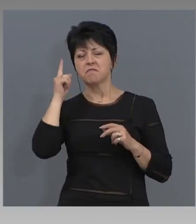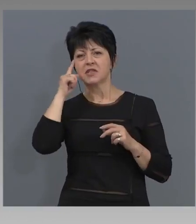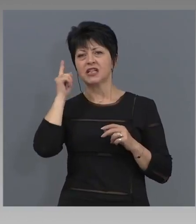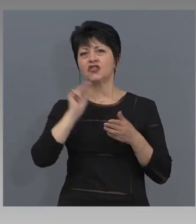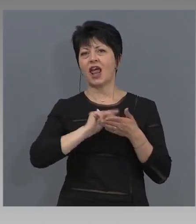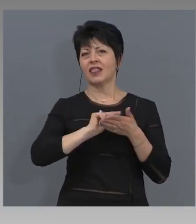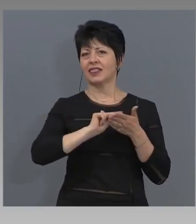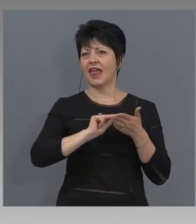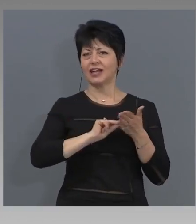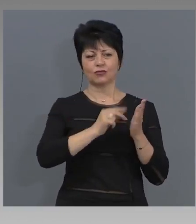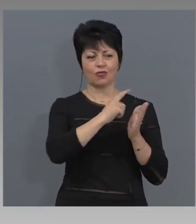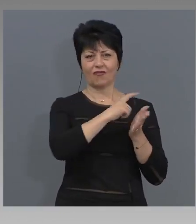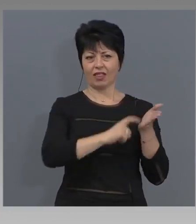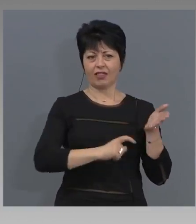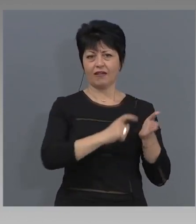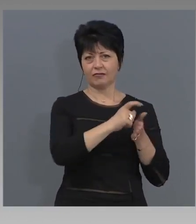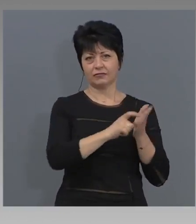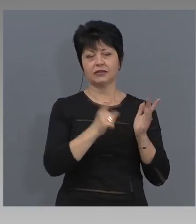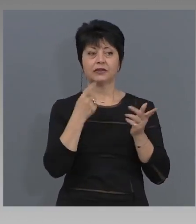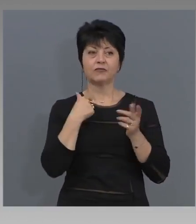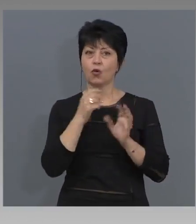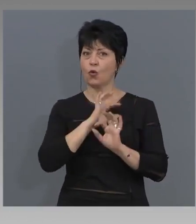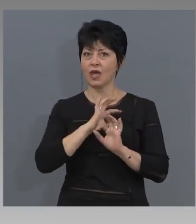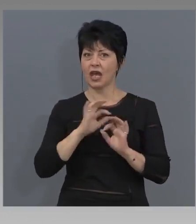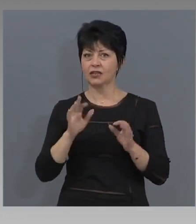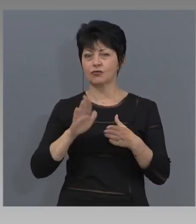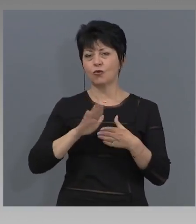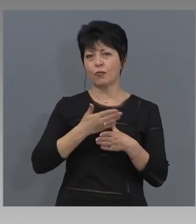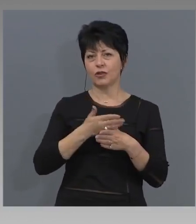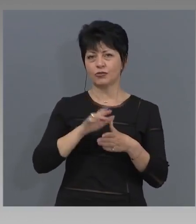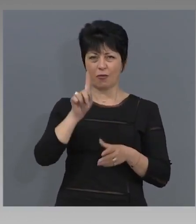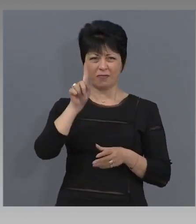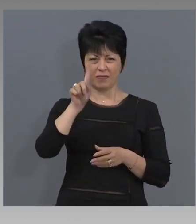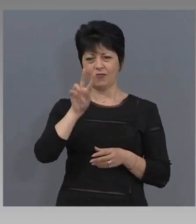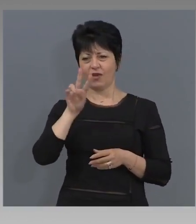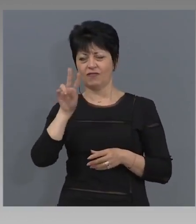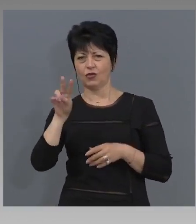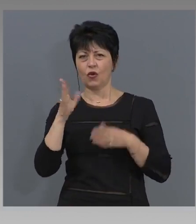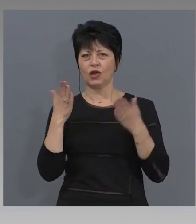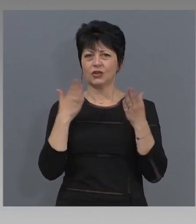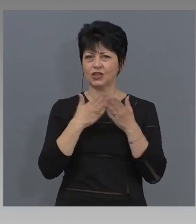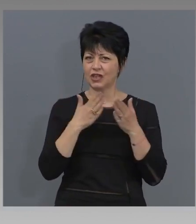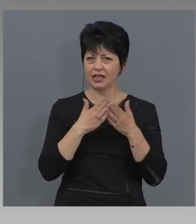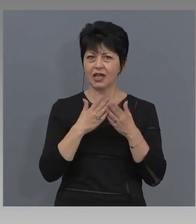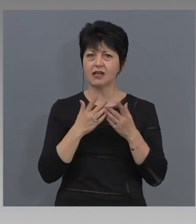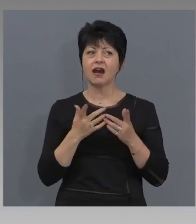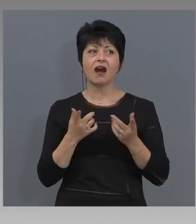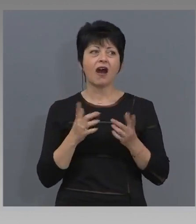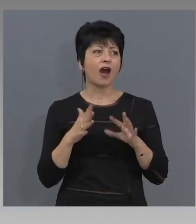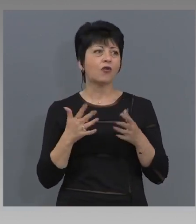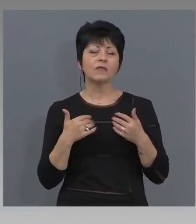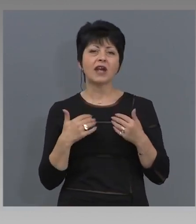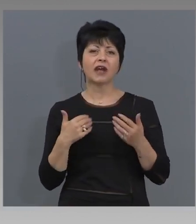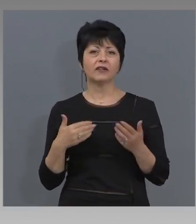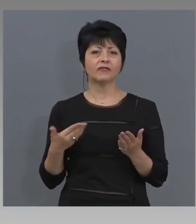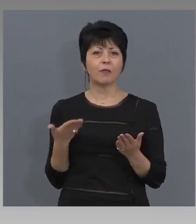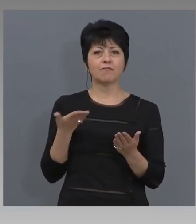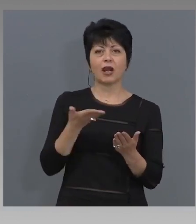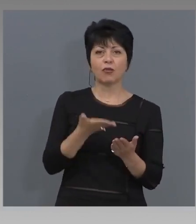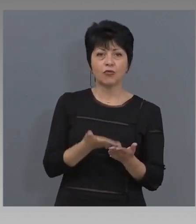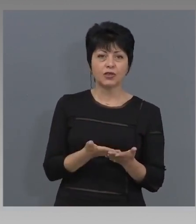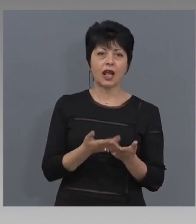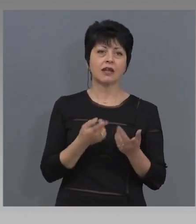този законопроект. Между първо и второ четене, ако има някакви предложения, направени,